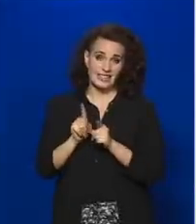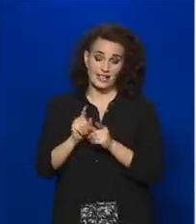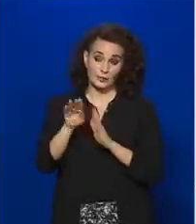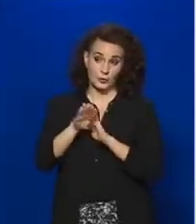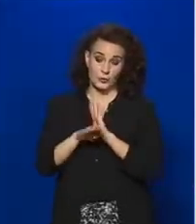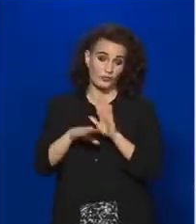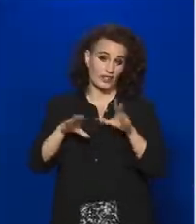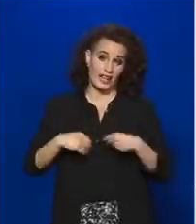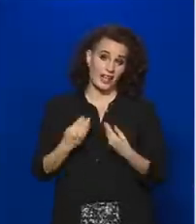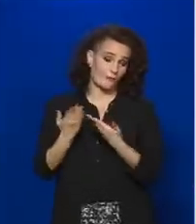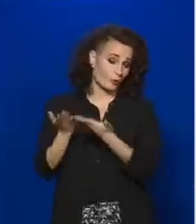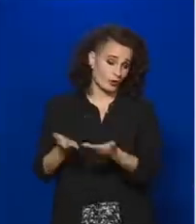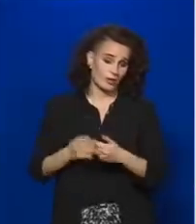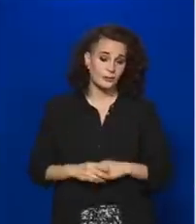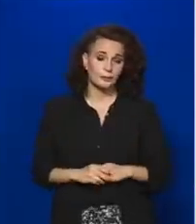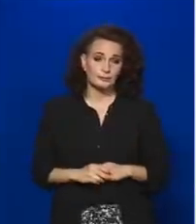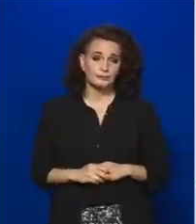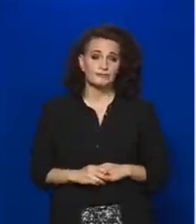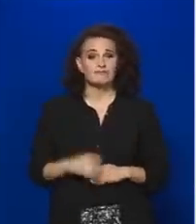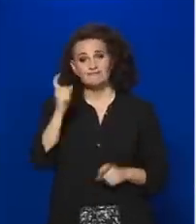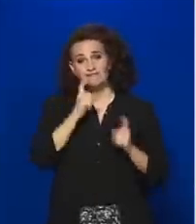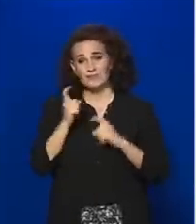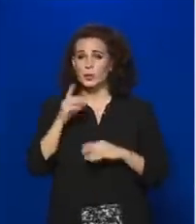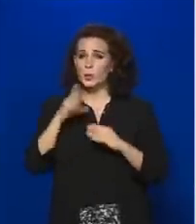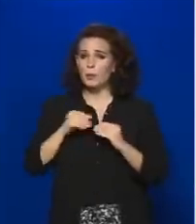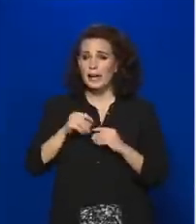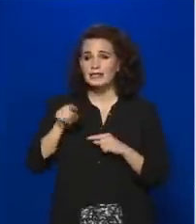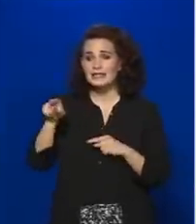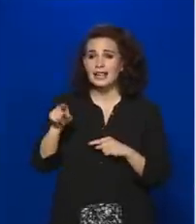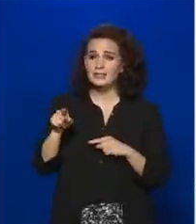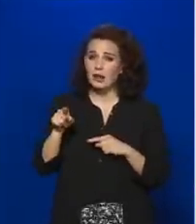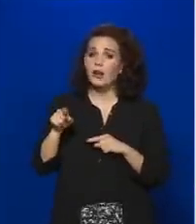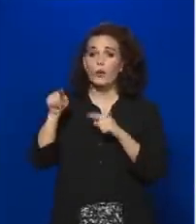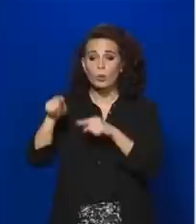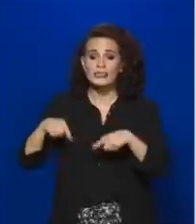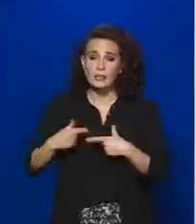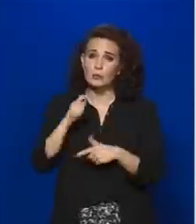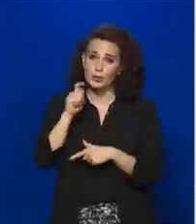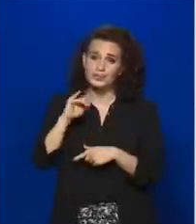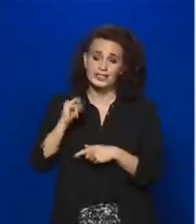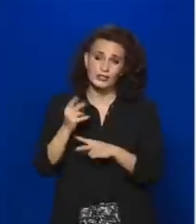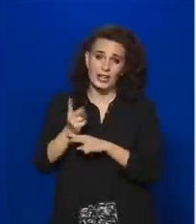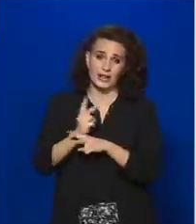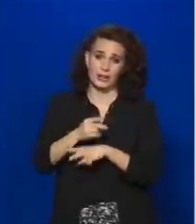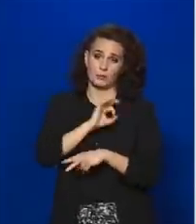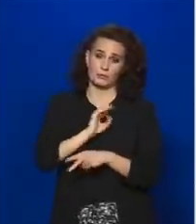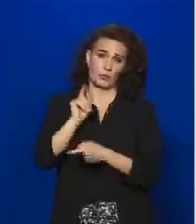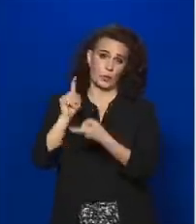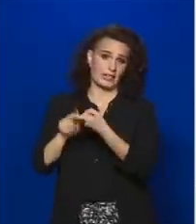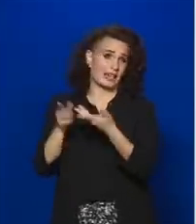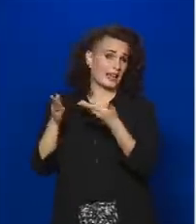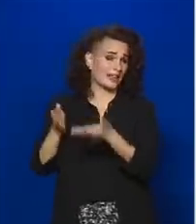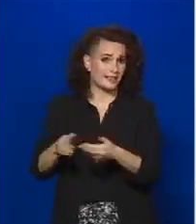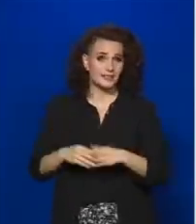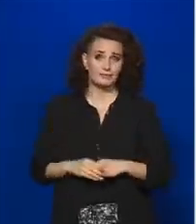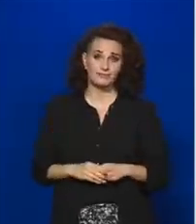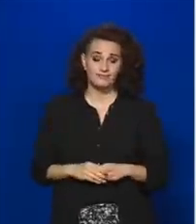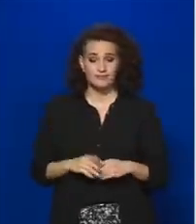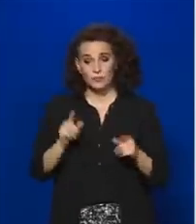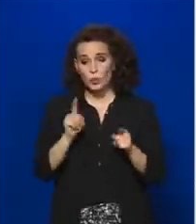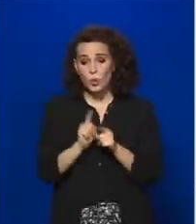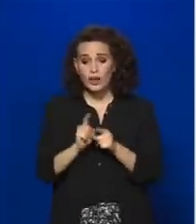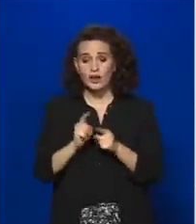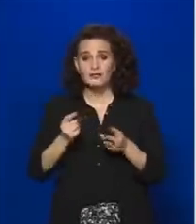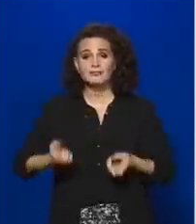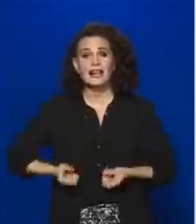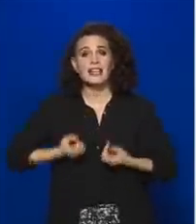Úgy gondoljuk, hogy Romániának az ott élő magyarok is állampolgárai, ennek megfelelően olyan gesztusokat kell